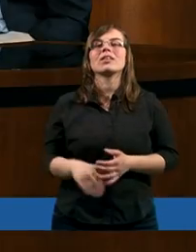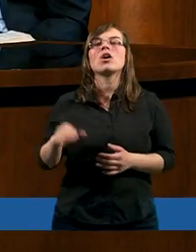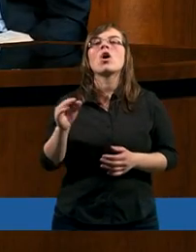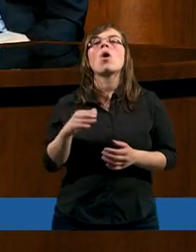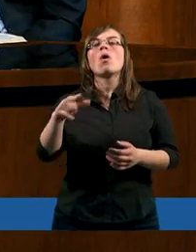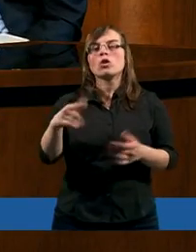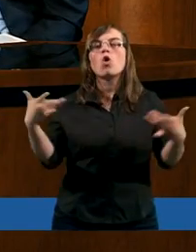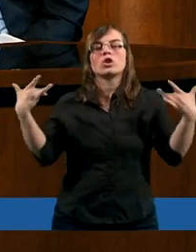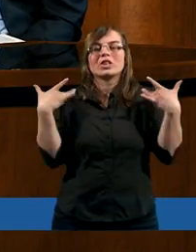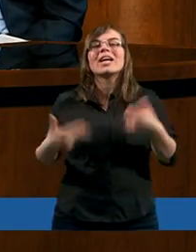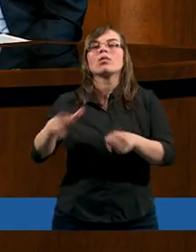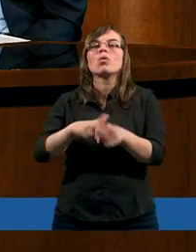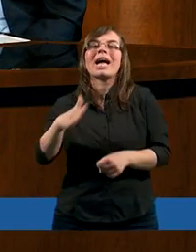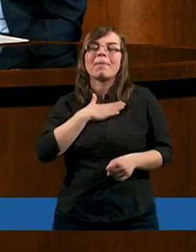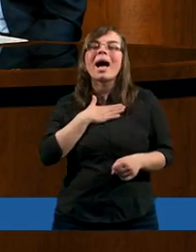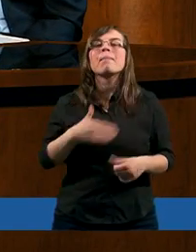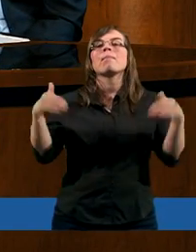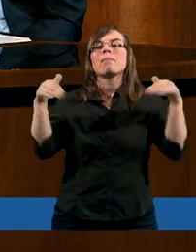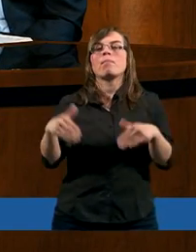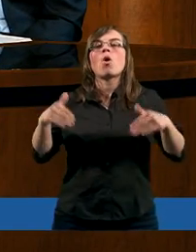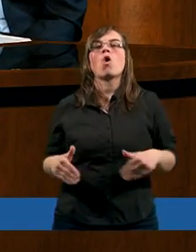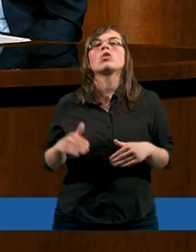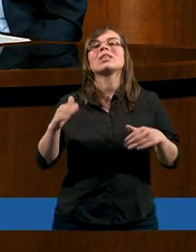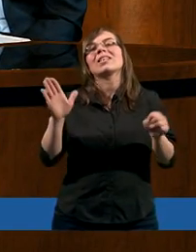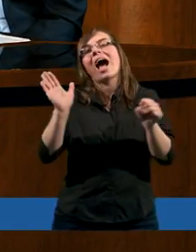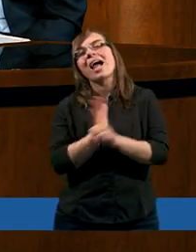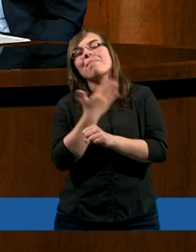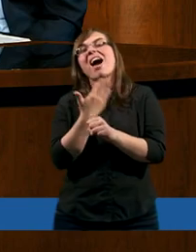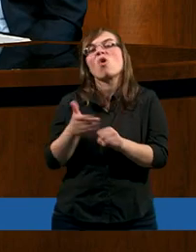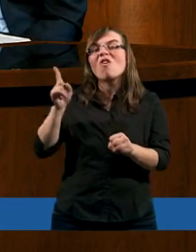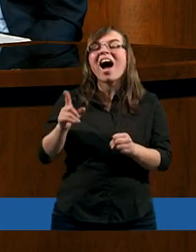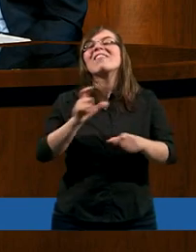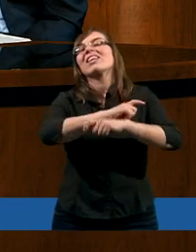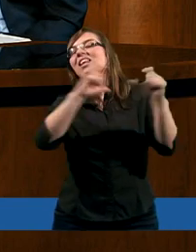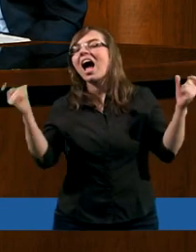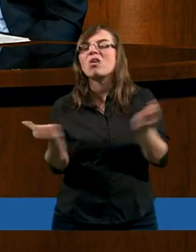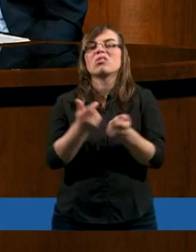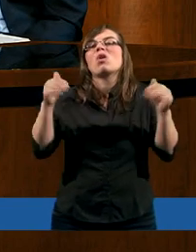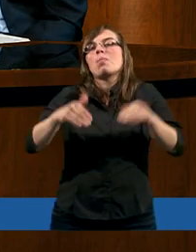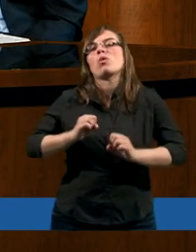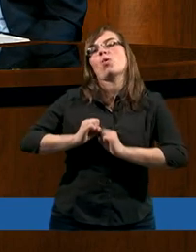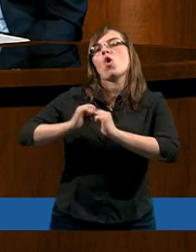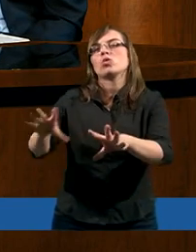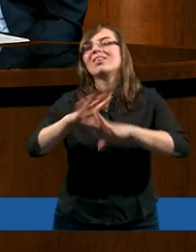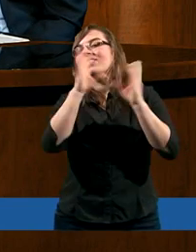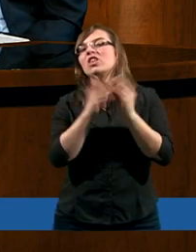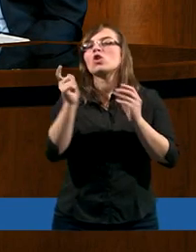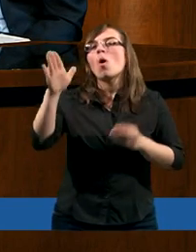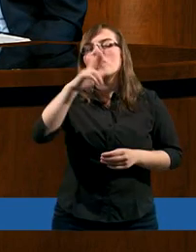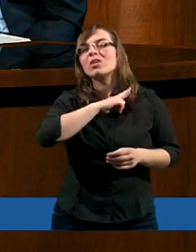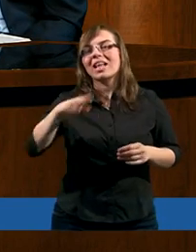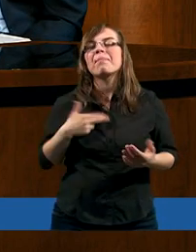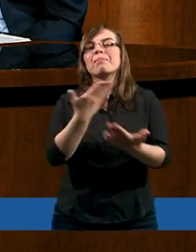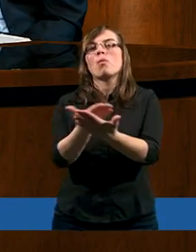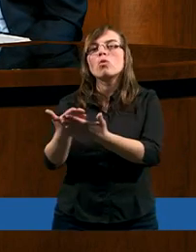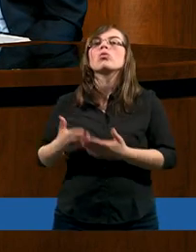to życie, które mamy, możemy zmarnotrawić całkowicie, możemy odrzucić wszystko, co